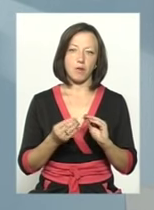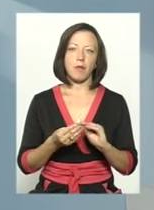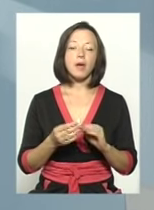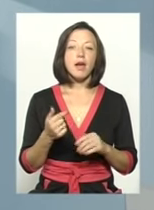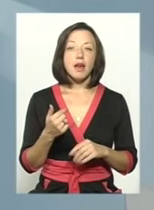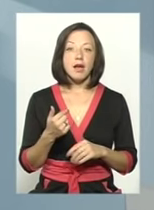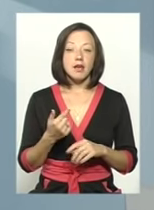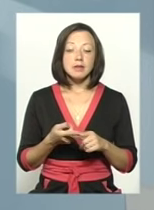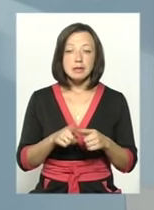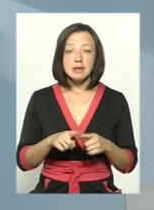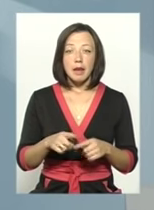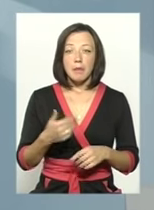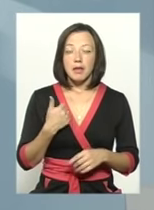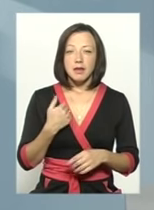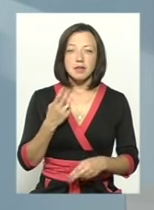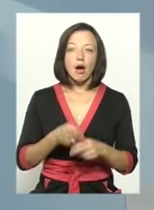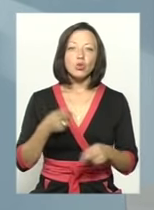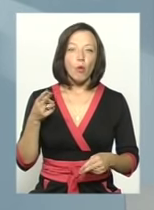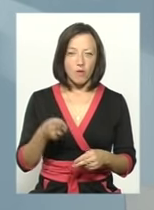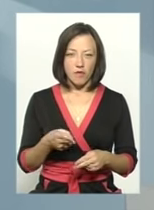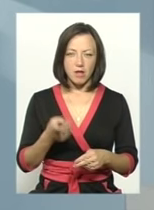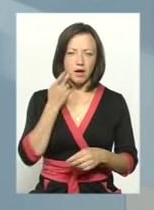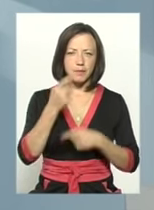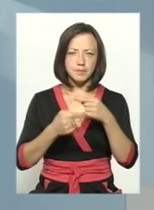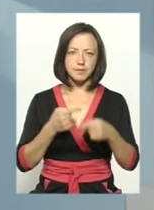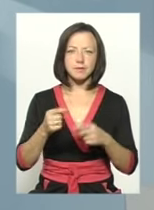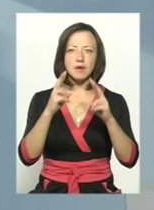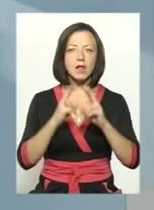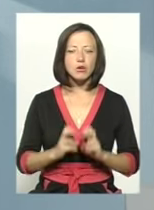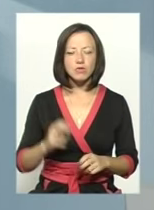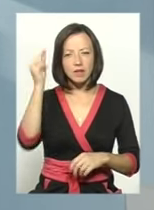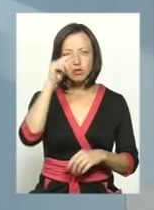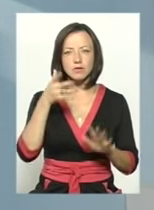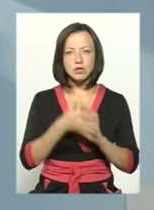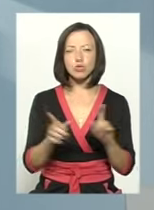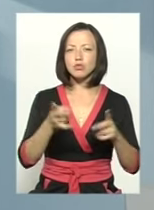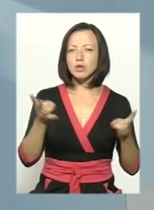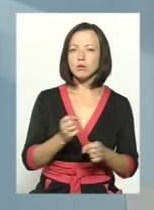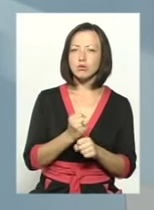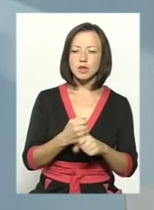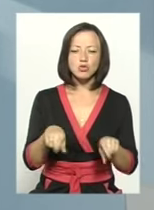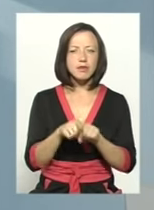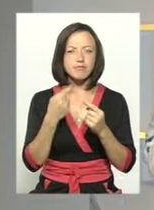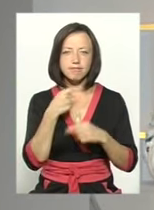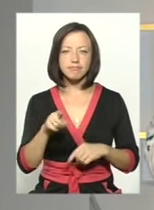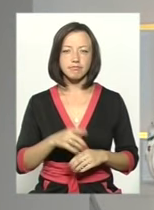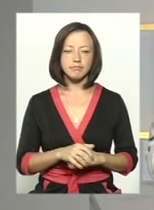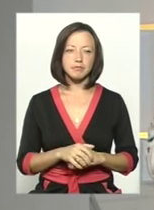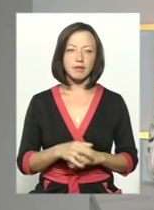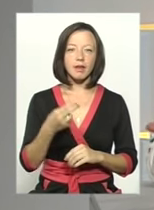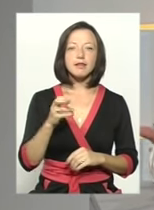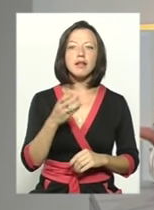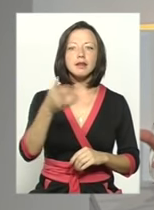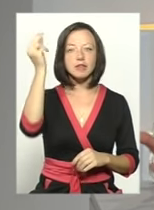Тобто, воно мене загортовувало, я весь час аналізувала і вивчала, що не так, що потрібно зробити. А де ти